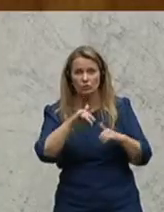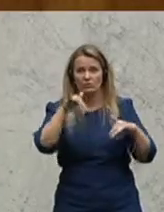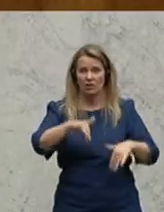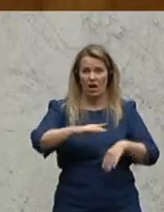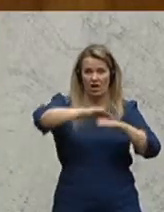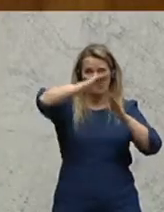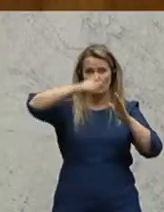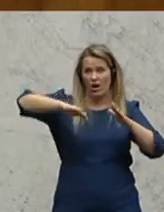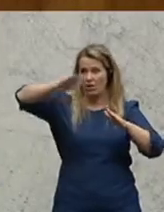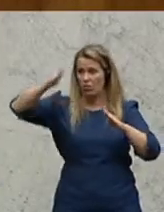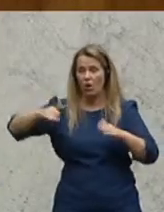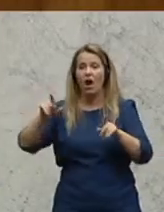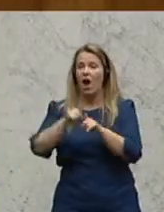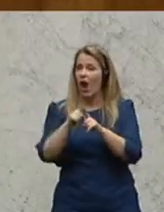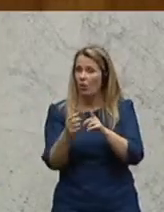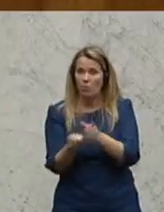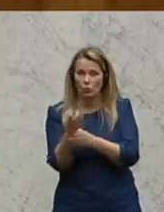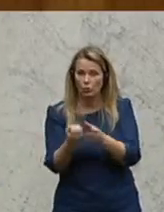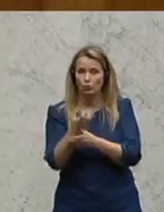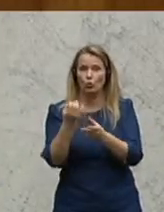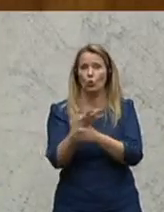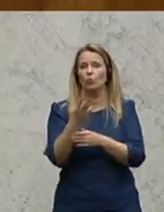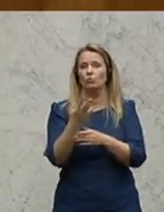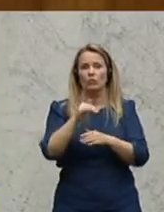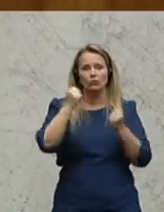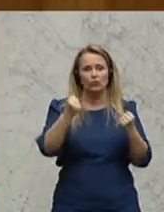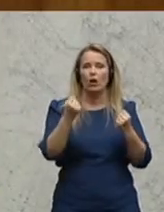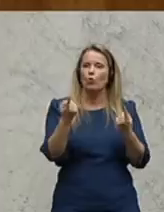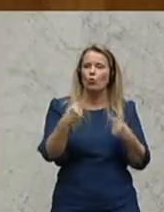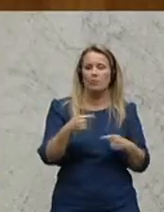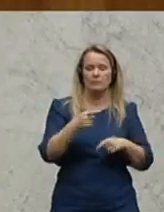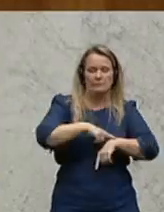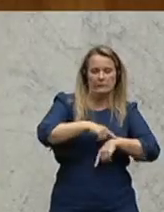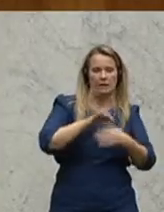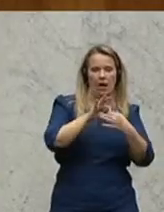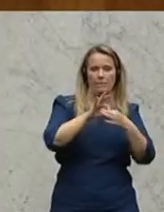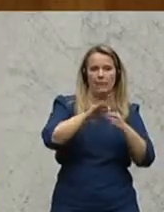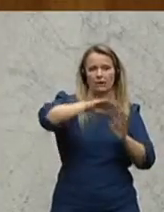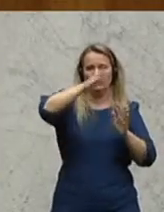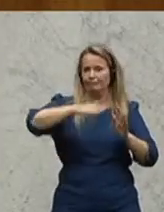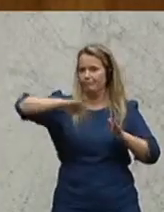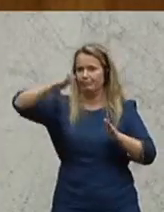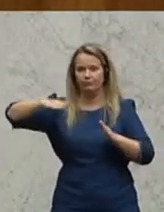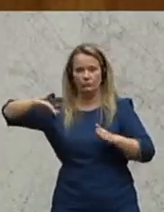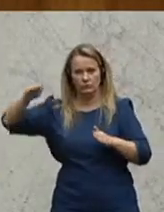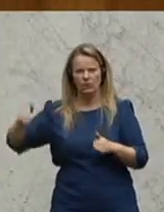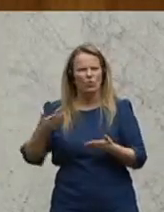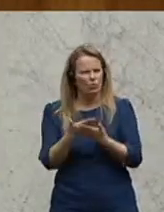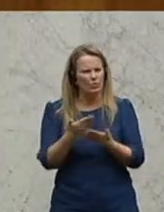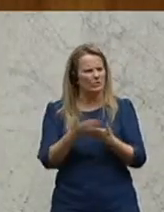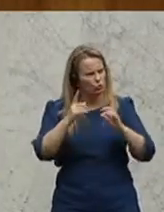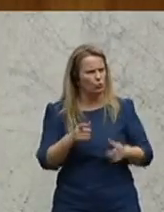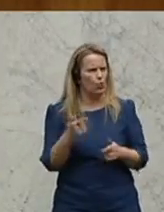Schwankungen. Wir erleben auch in der Produktion hohe saisonale Schwankungen. Und aus diesen Gründen heraus sollten Sie sich,